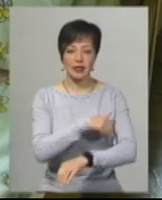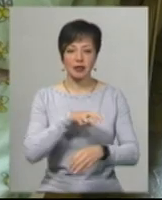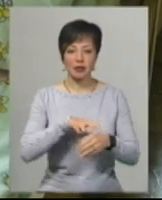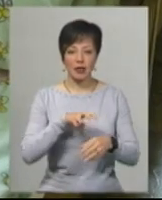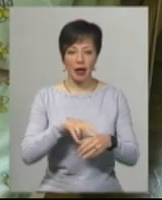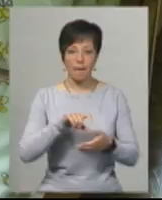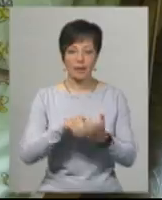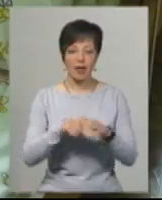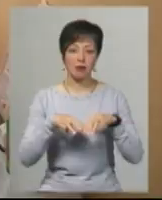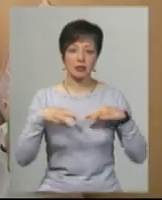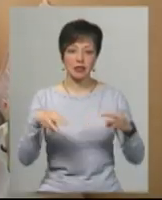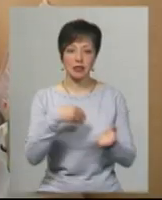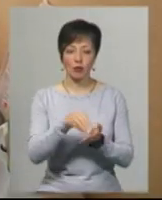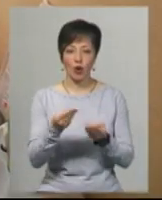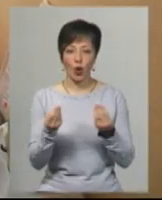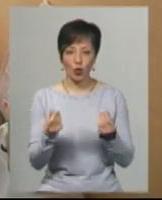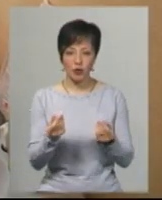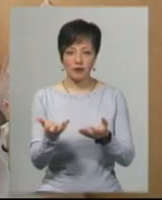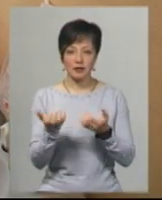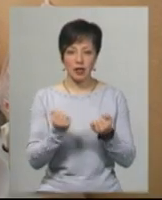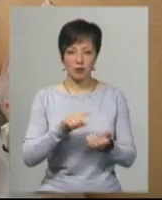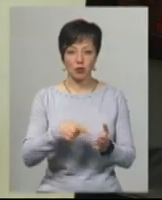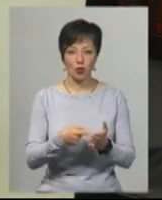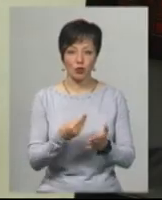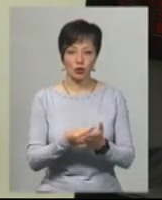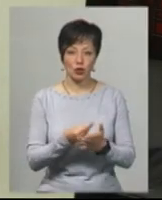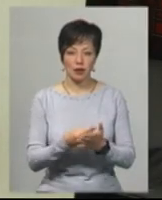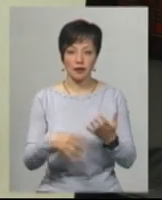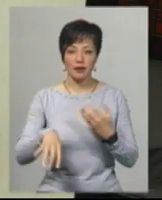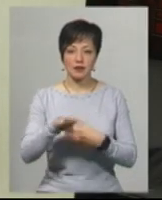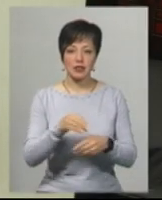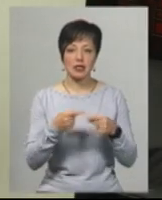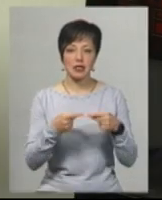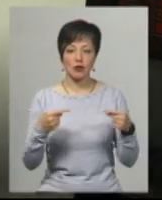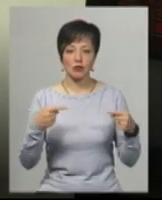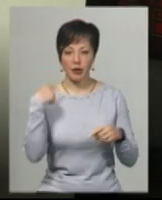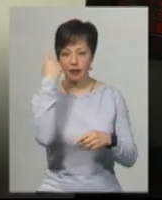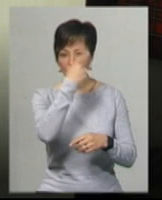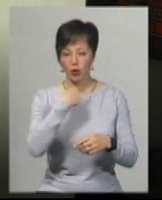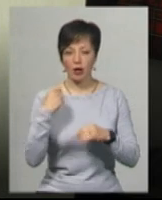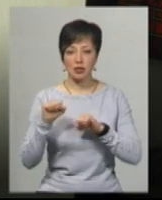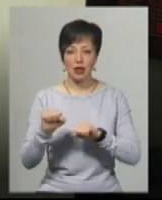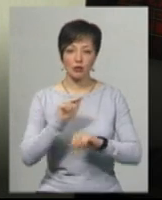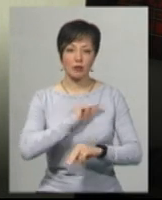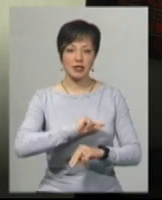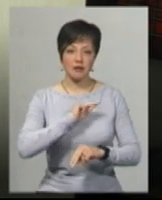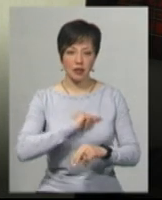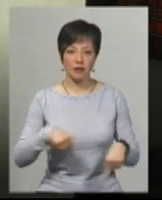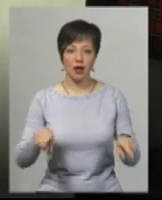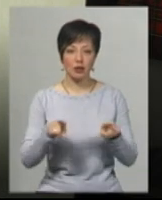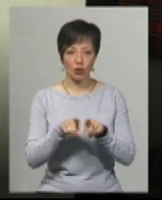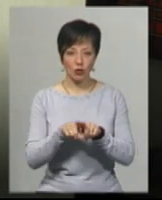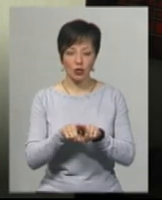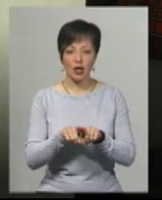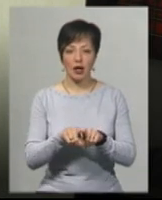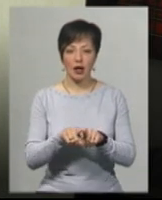Кабінет міністрів. Закупляли за гроші, які взяли з міського бюджету. Усі засоби індивідуального захисту працівників, а також